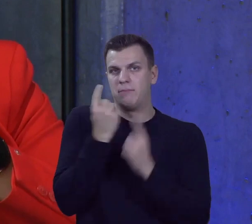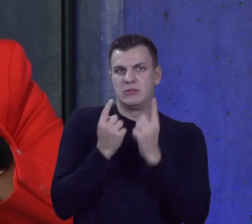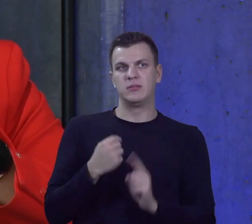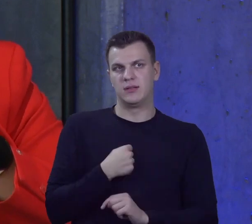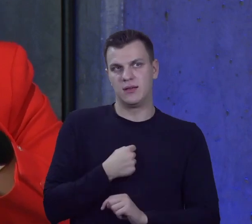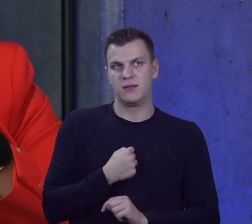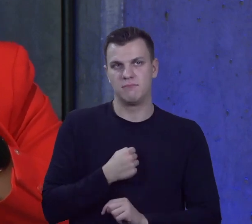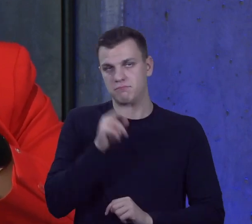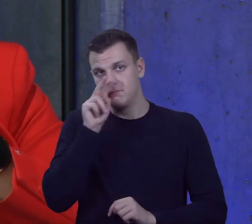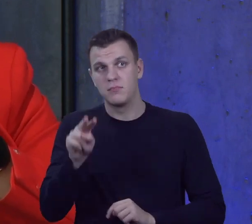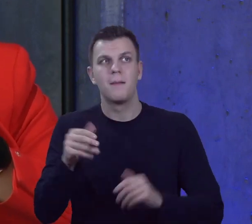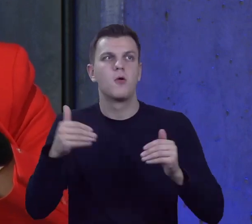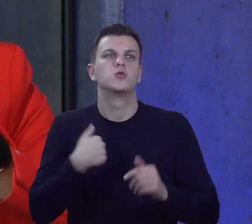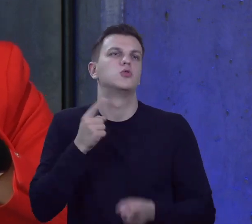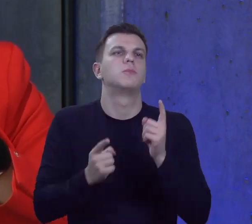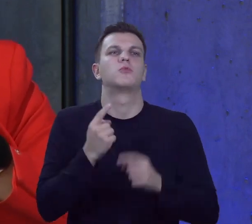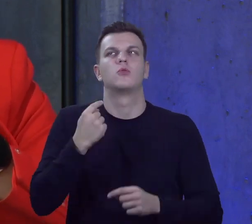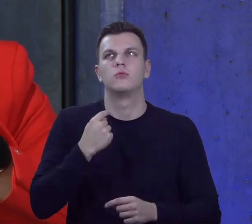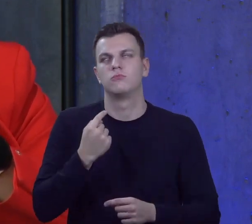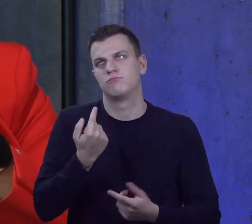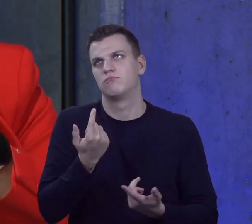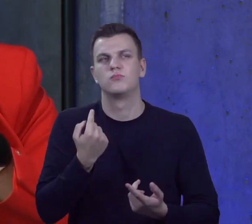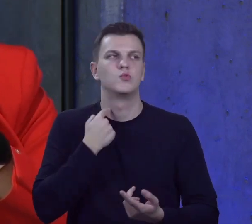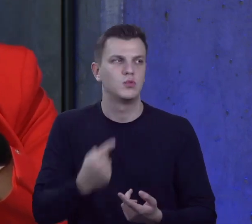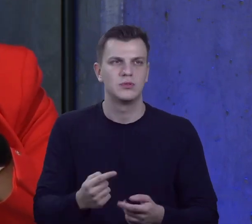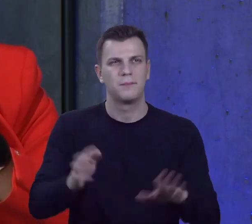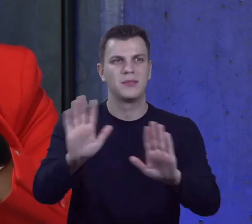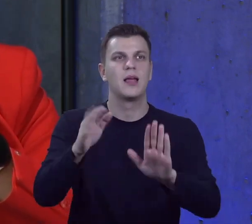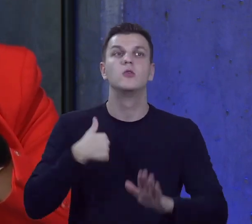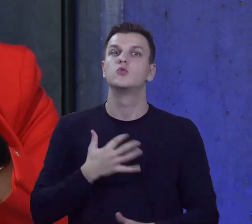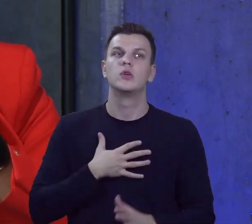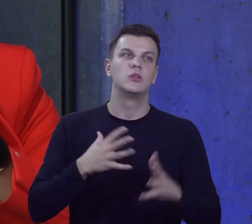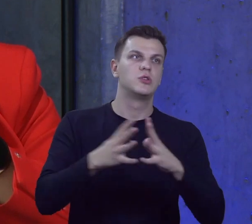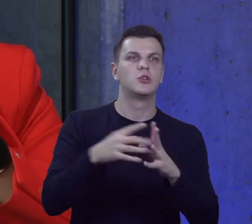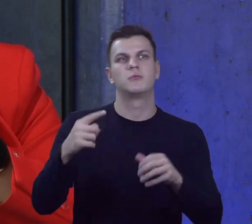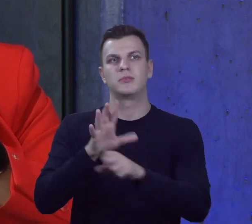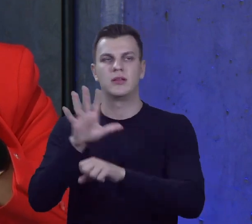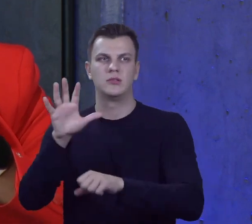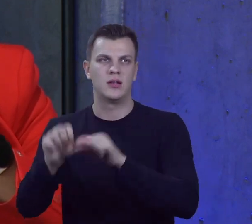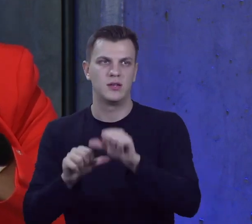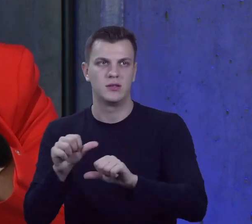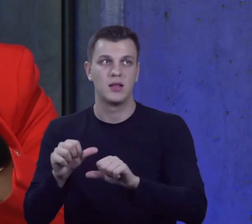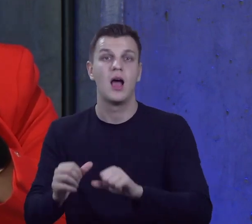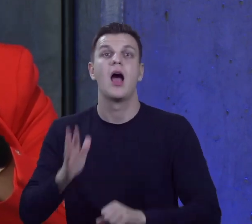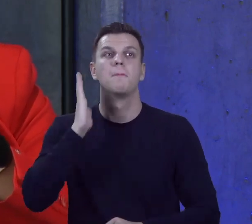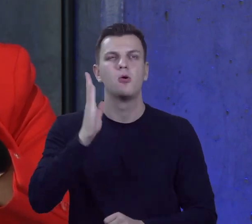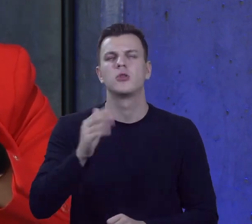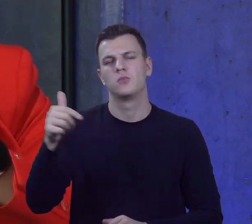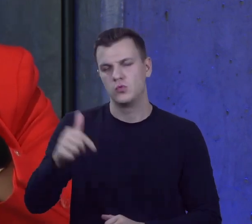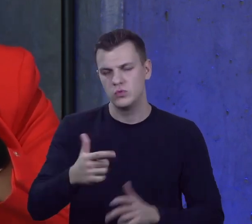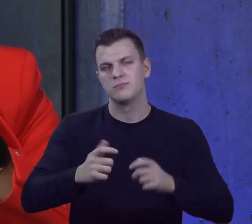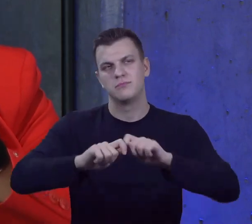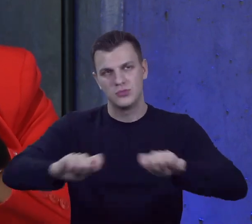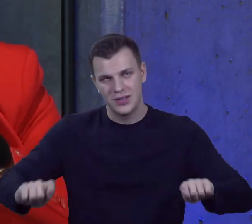Może za szybko się nudzę. Nie, szartuję oczywiście. 10-15 lat. Potem trzeba sobie zrobić przerwę,